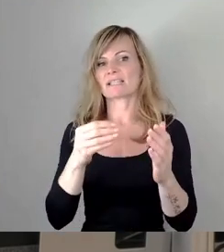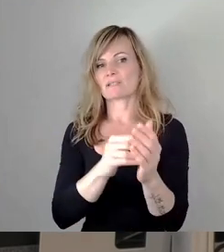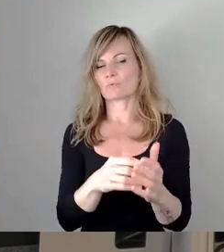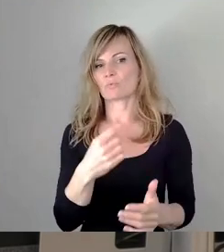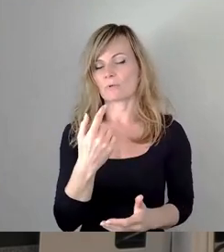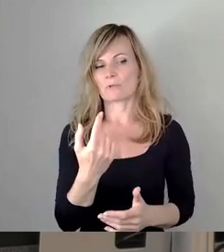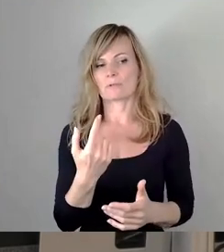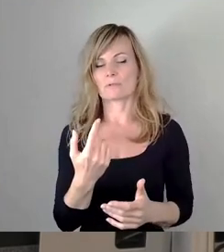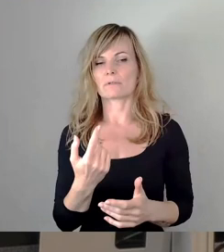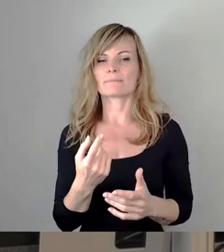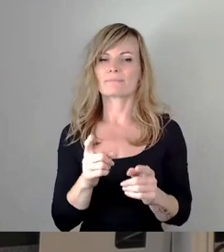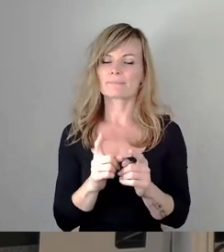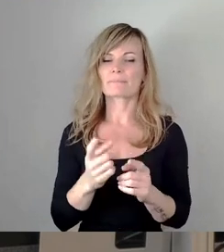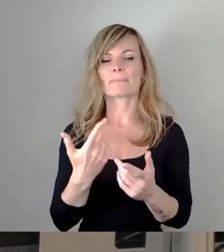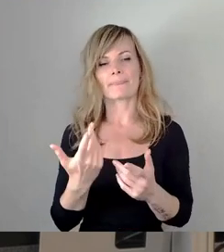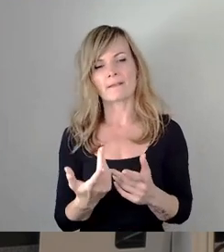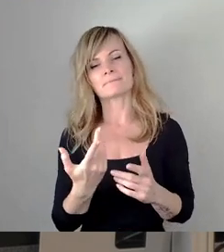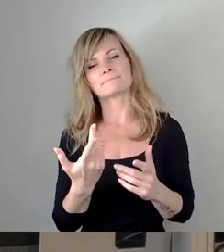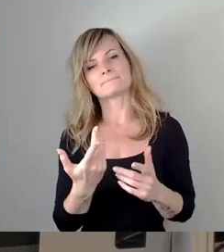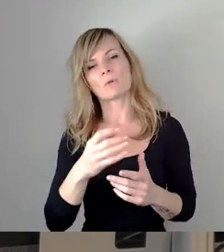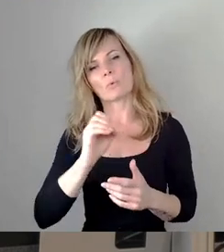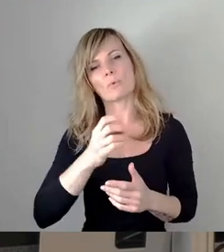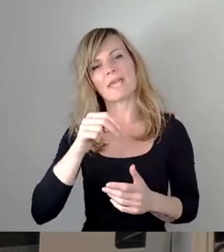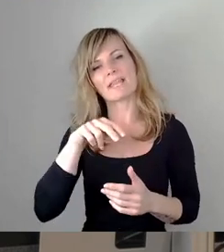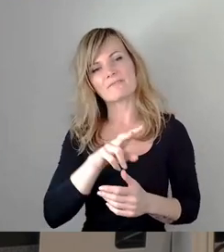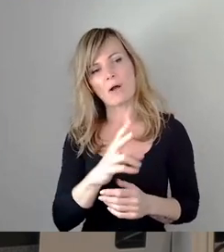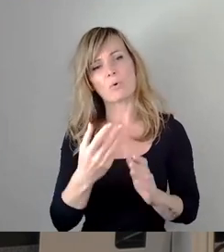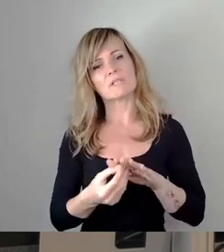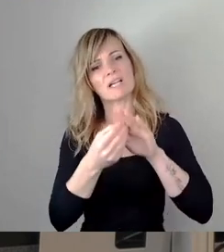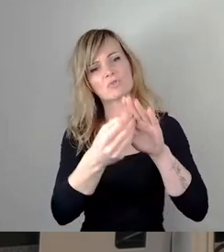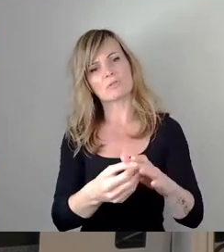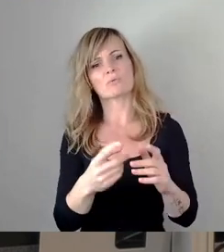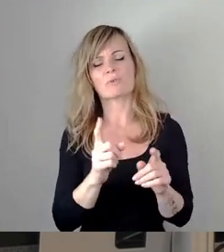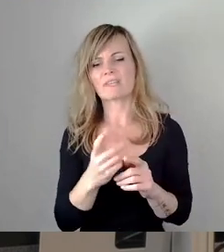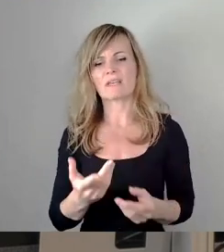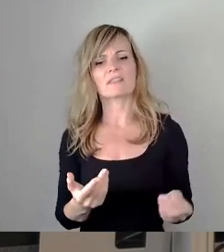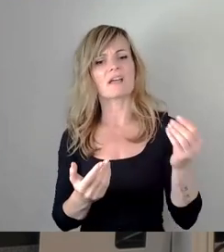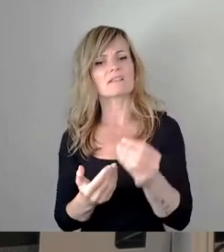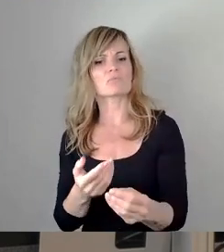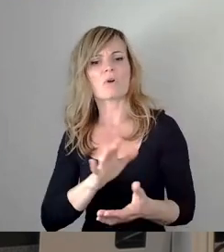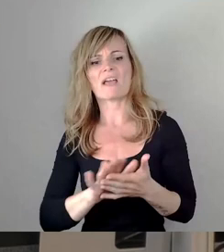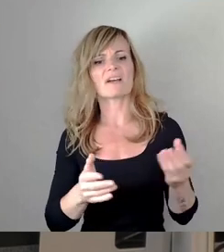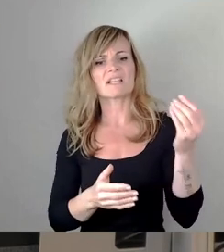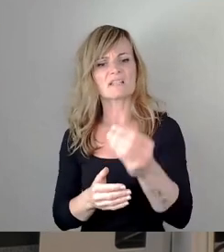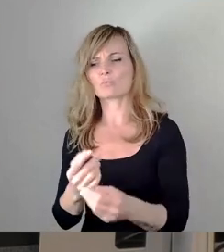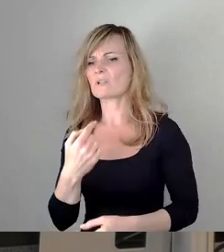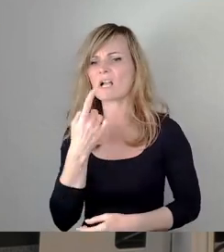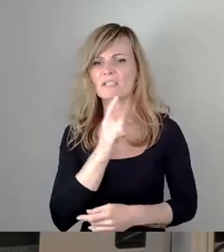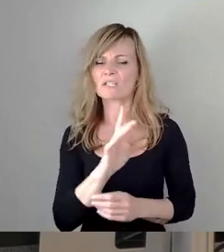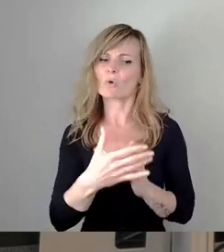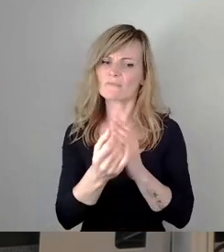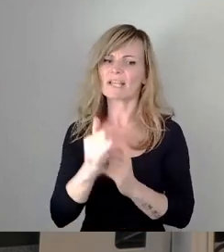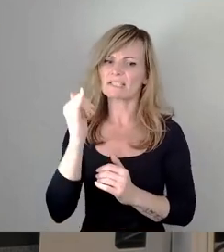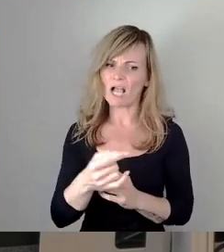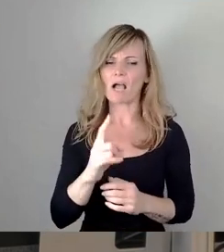sehr unterstützenswerte ÖPNV-Unterstützung einfach daneben legen, ohne zu sagen, wir sind jetzt konsequent und sagen, wir verzichten jeweils